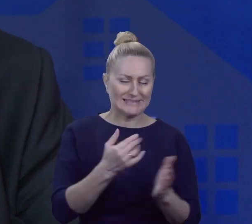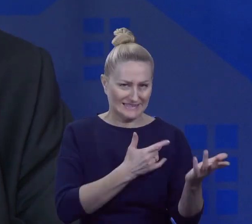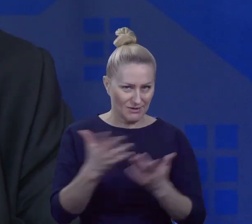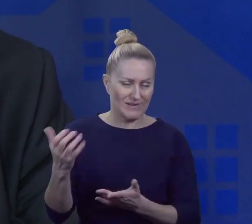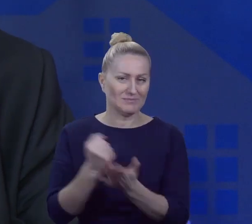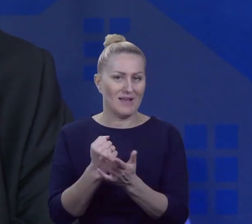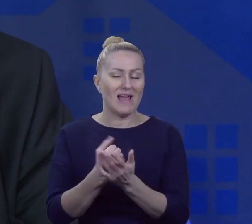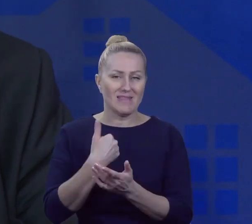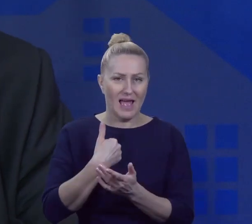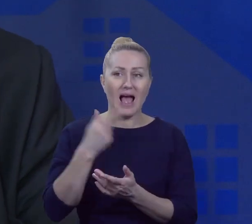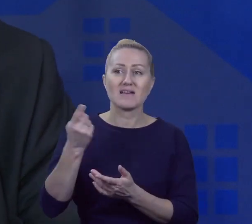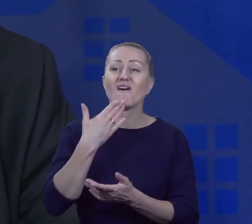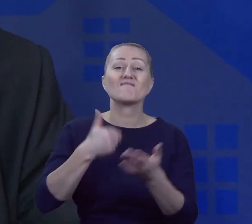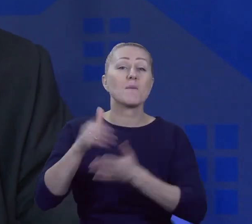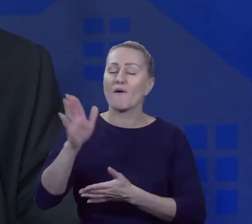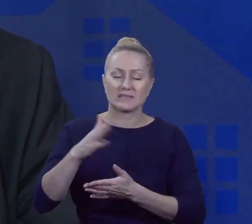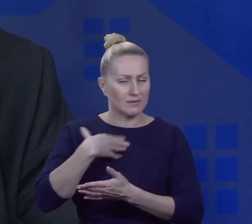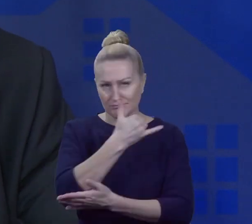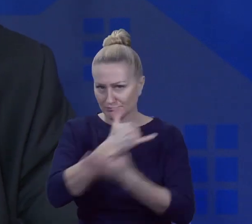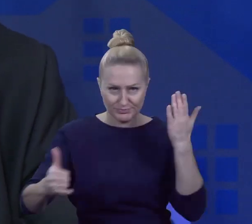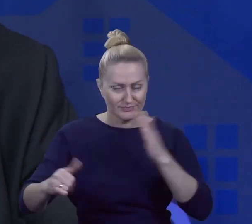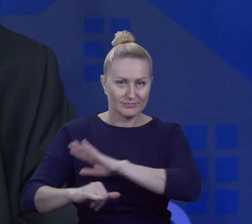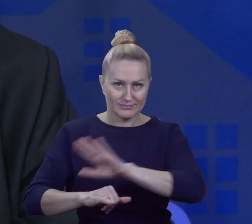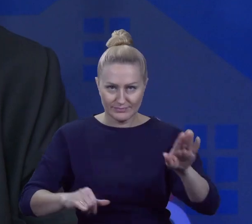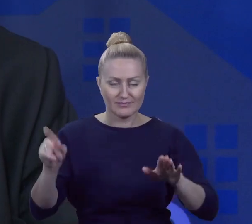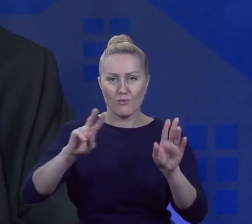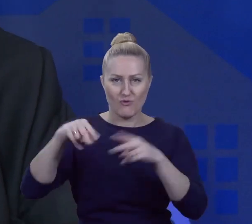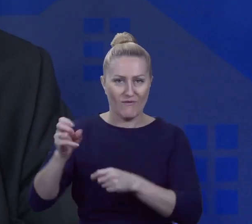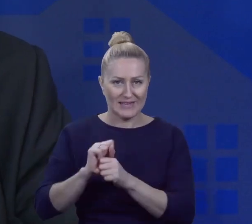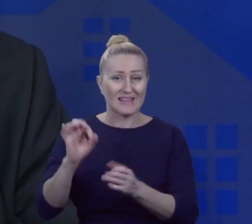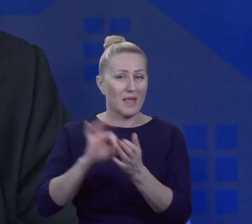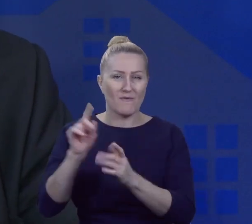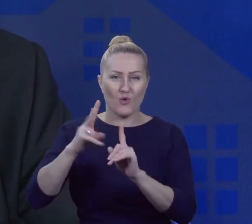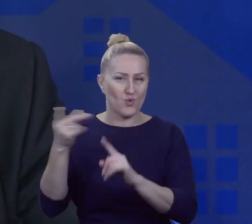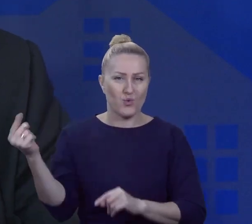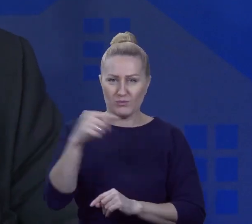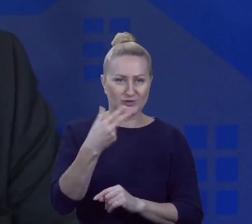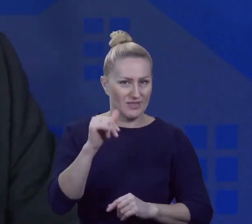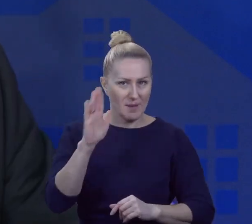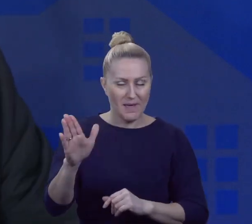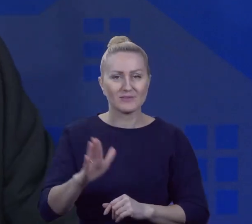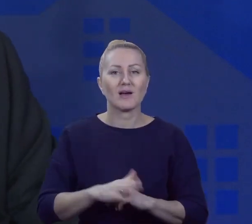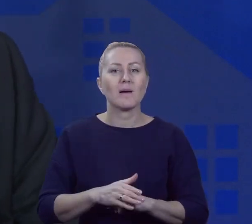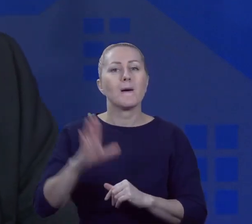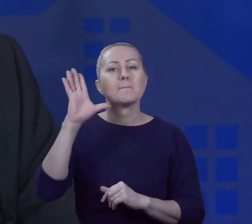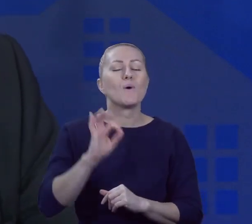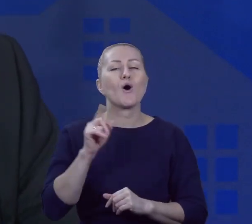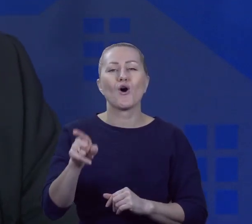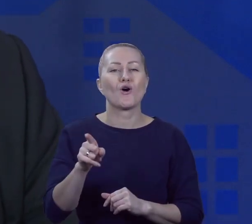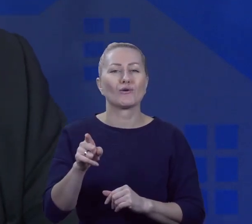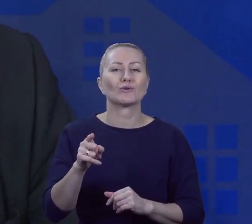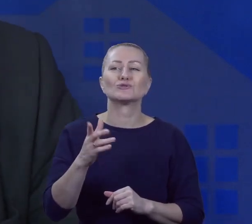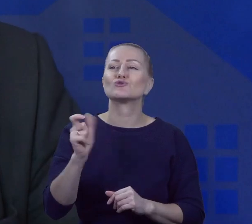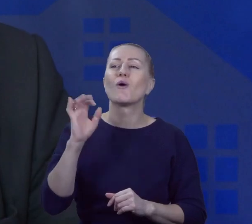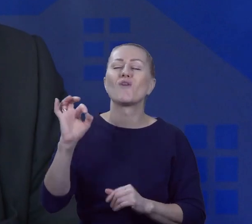ja cofnąłem te wypowiedzenia. Pewnie już drugi raz nie przyjdą, bo już ich to, bo to, co ich